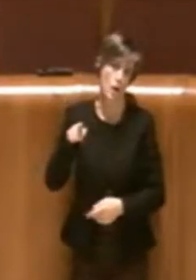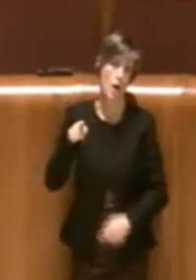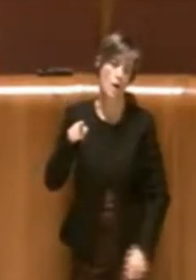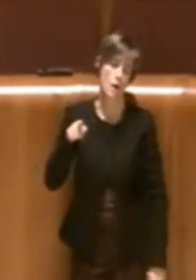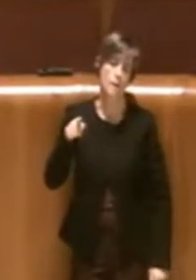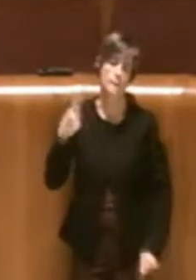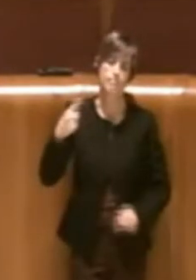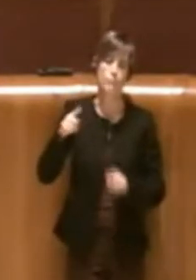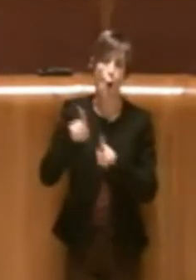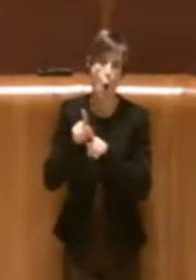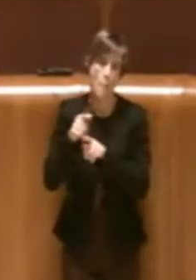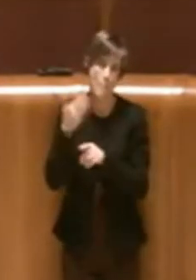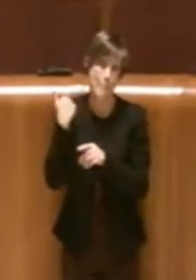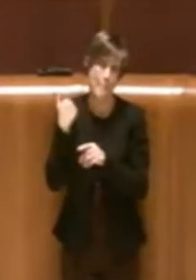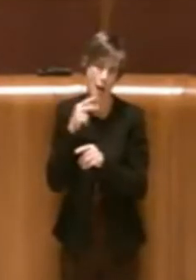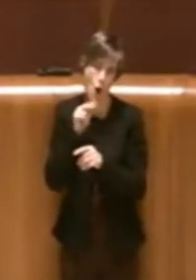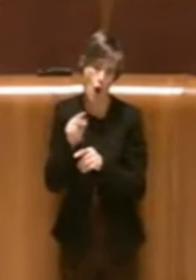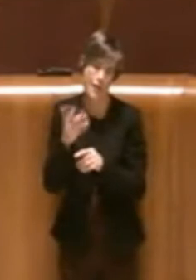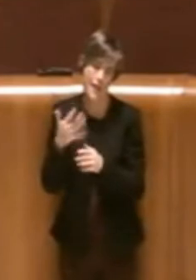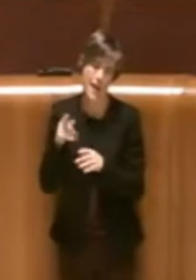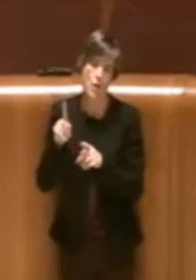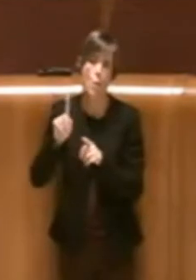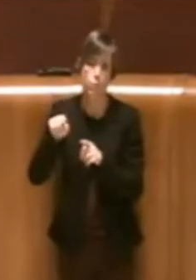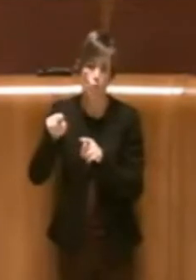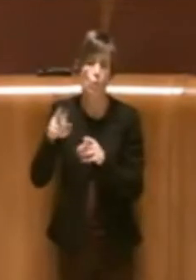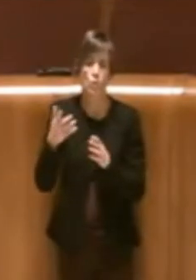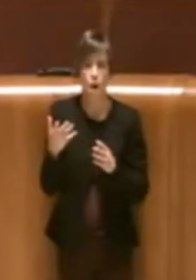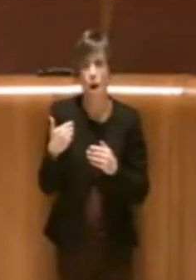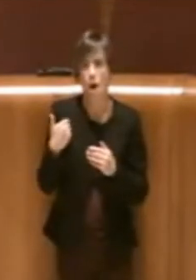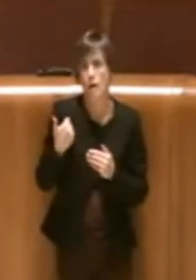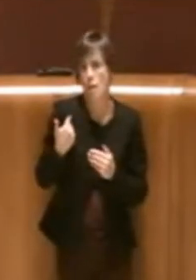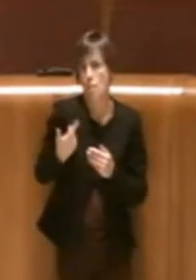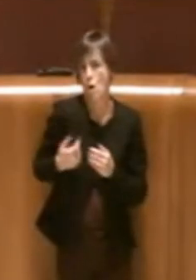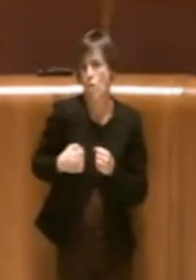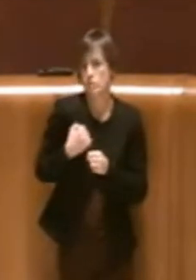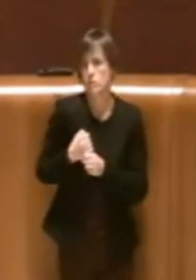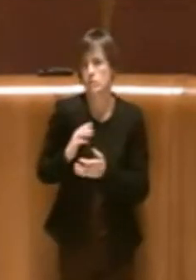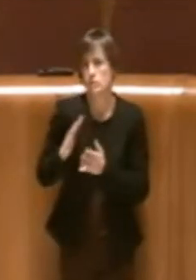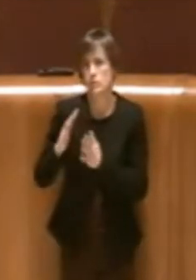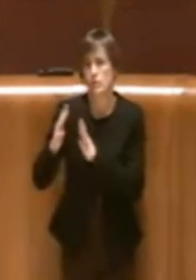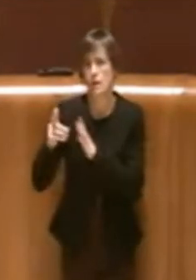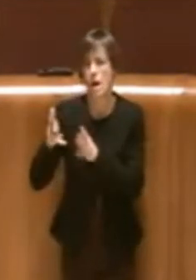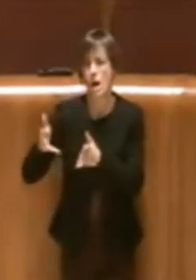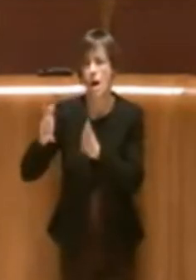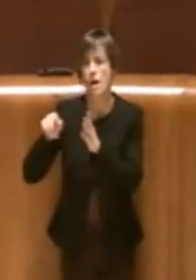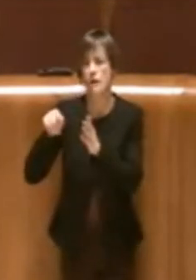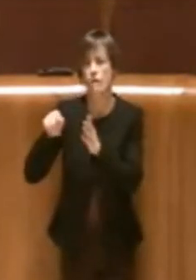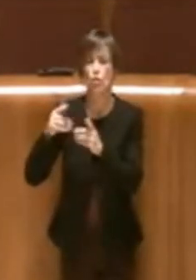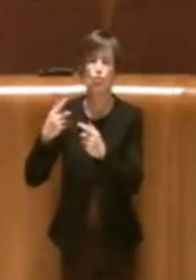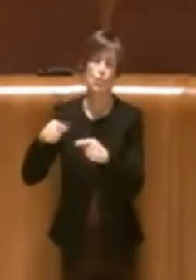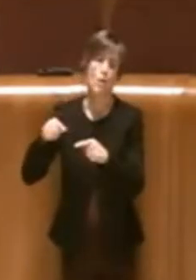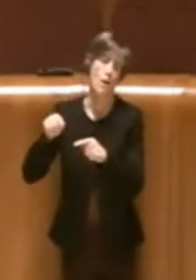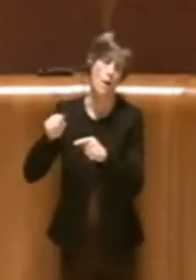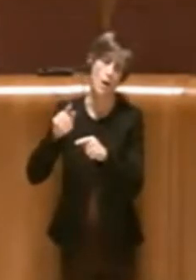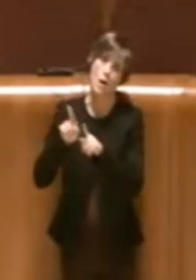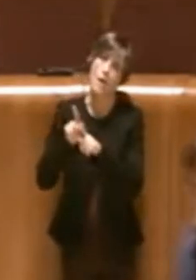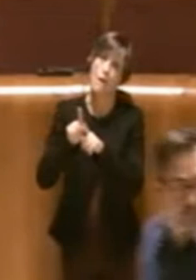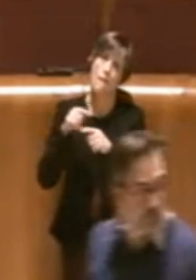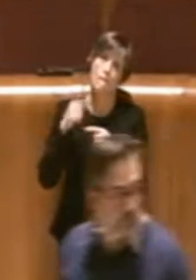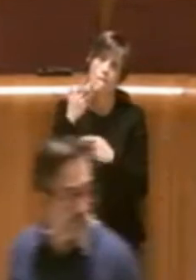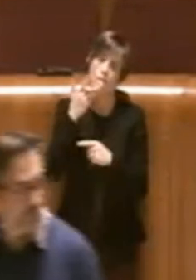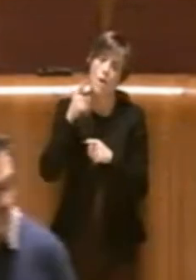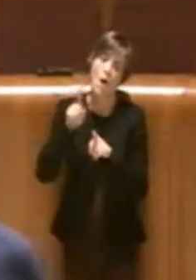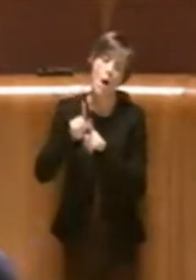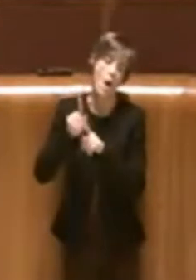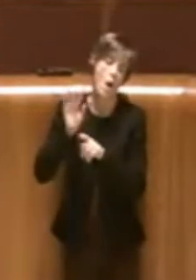inserendoci nella storia recente di questo immobile, volendo fare salvi dunque la finalità